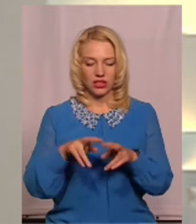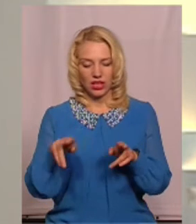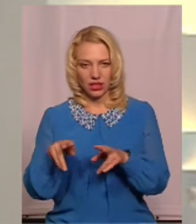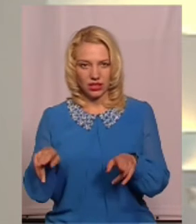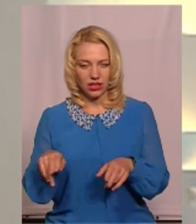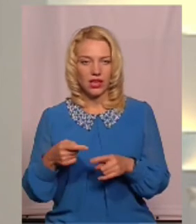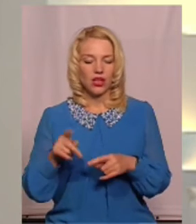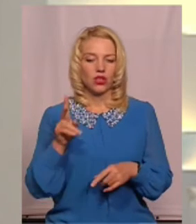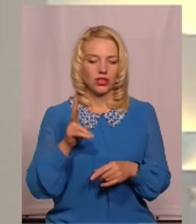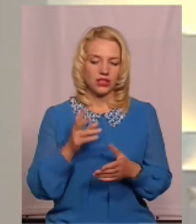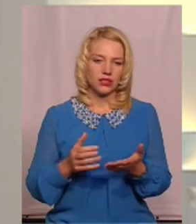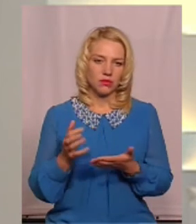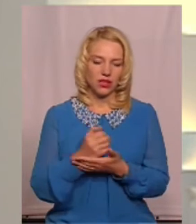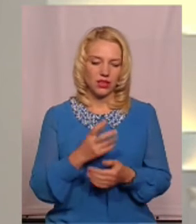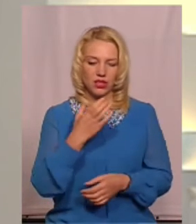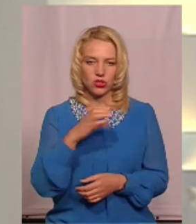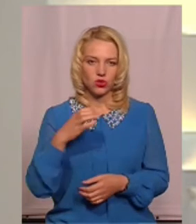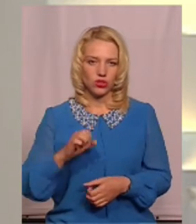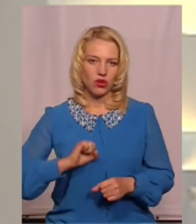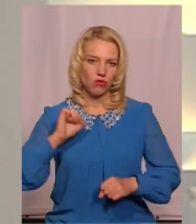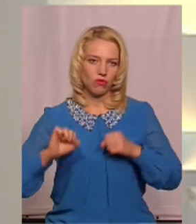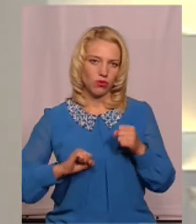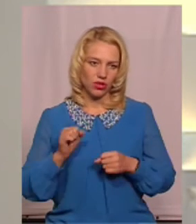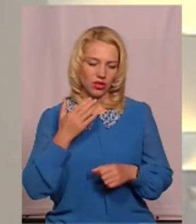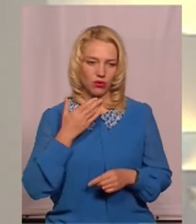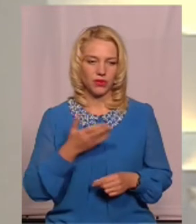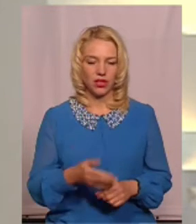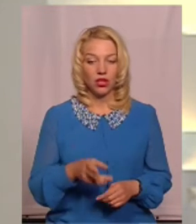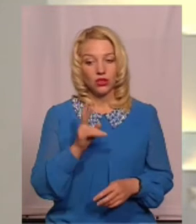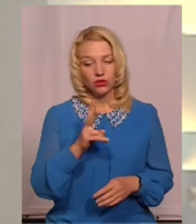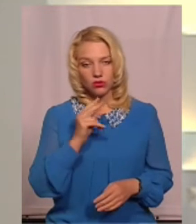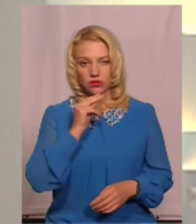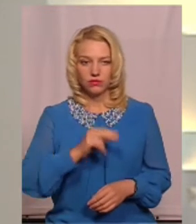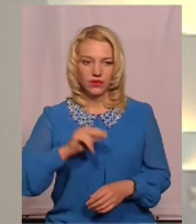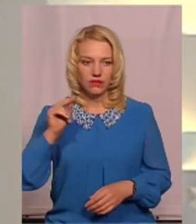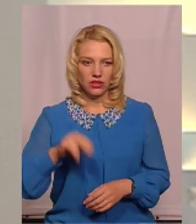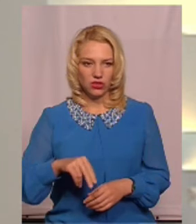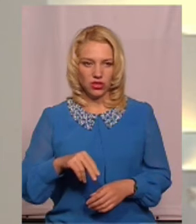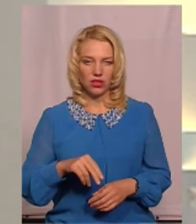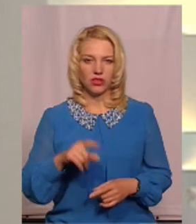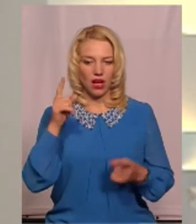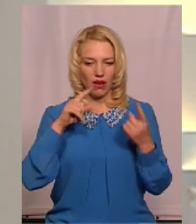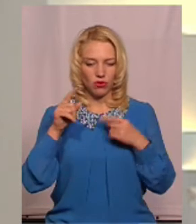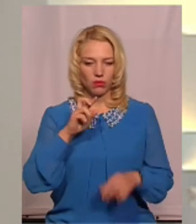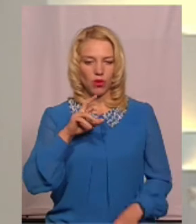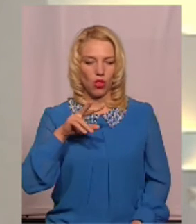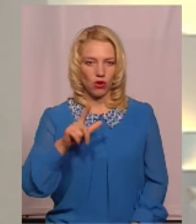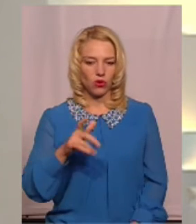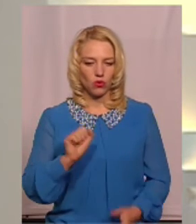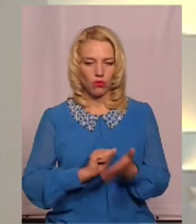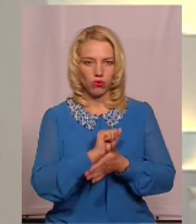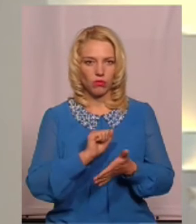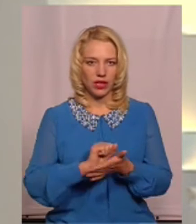які збирали сотні обурених коментарів. Одні підписники звинувачують авторів блогу у